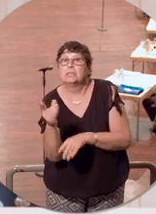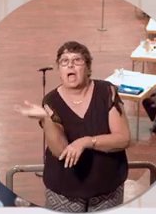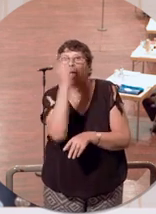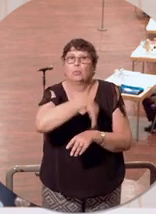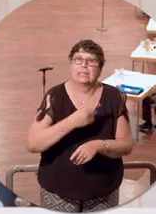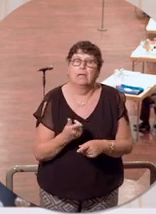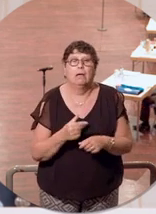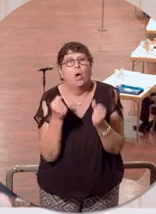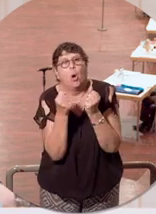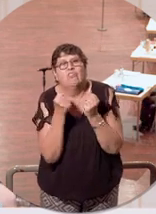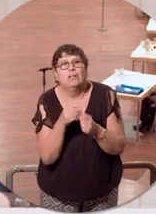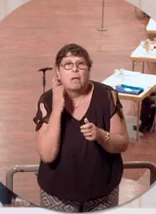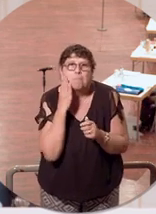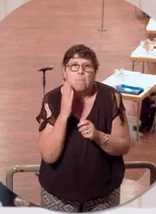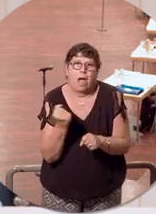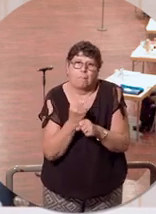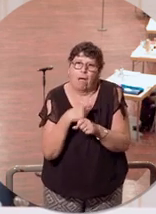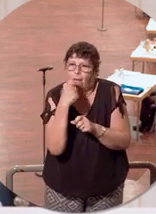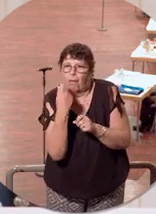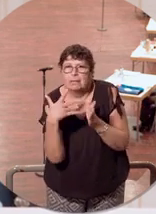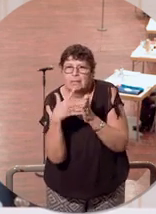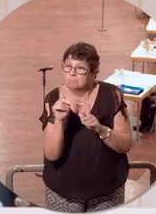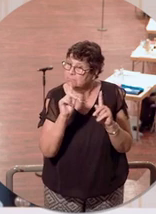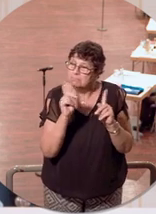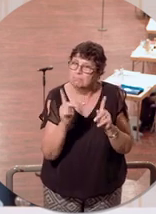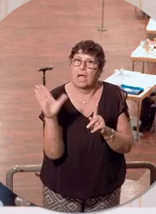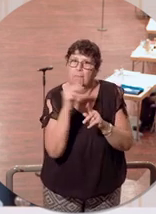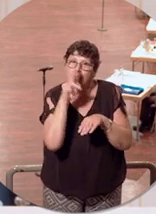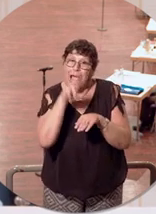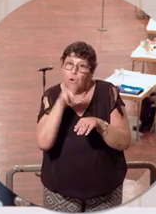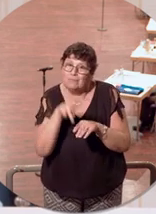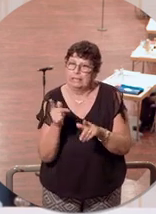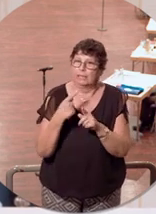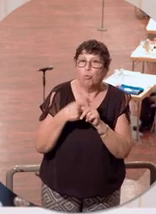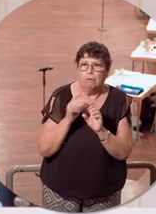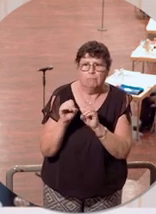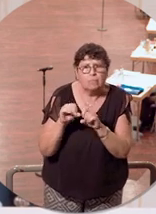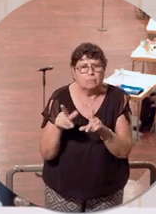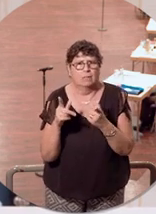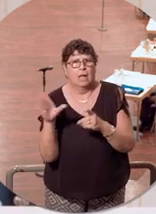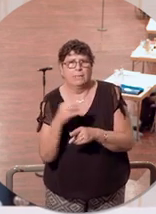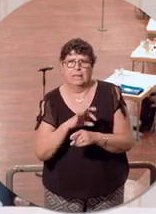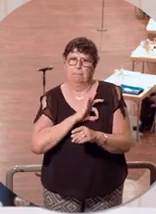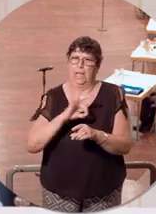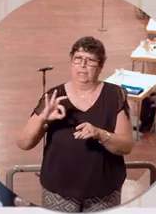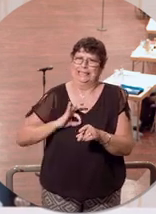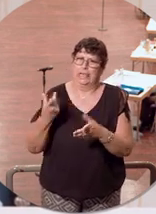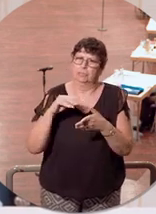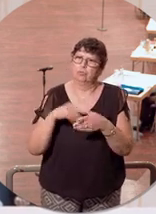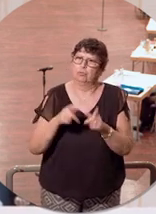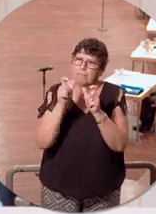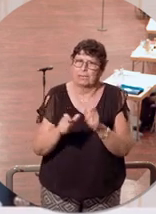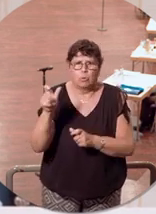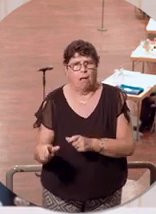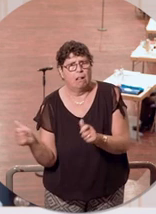und hoffen, dass die angewendet werden. Nein, wir haben das unter Aufsicht, unter Anleitung mit medizinisch geschultem Personal gemacht.